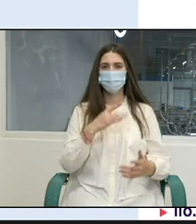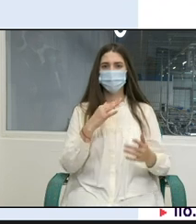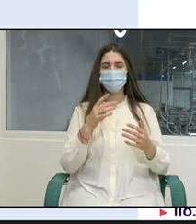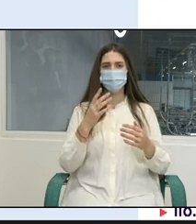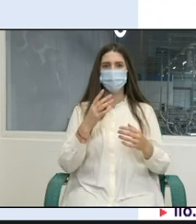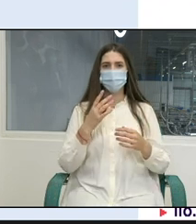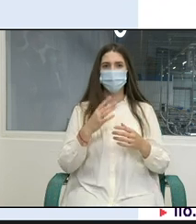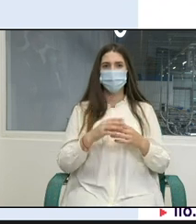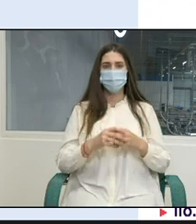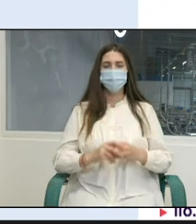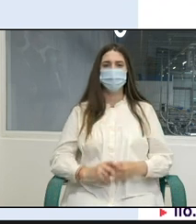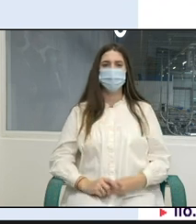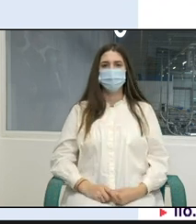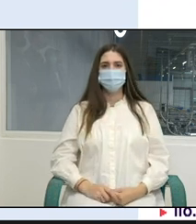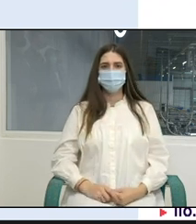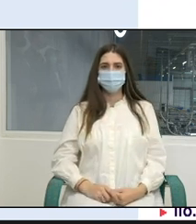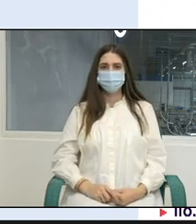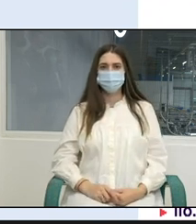în baza